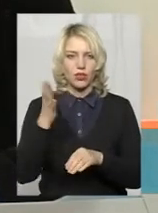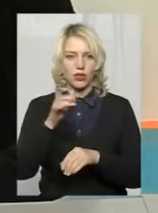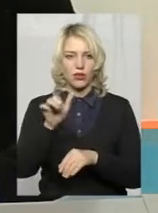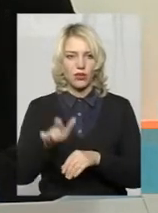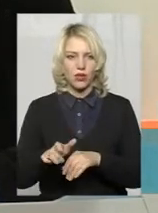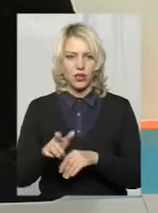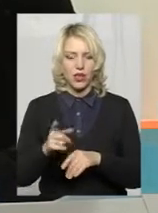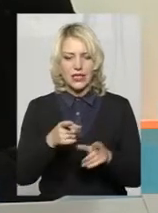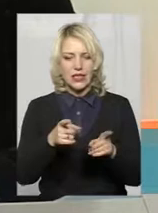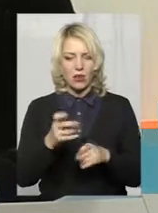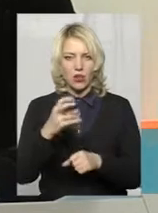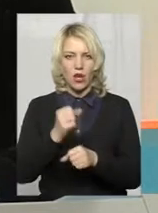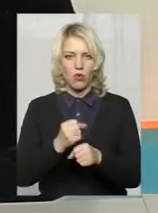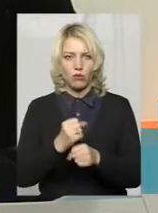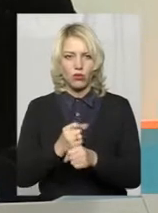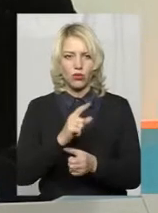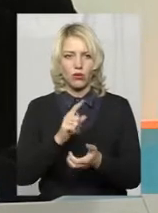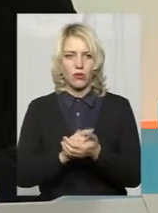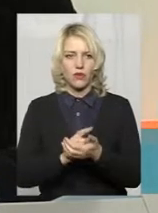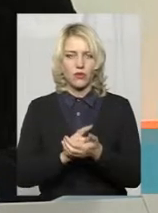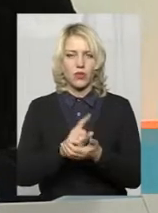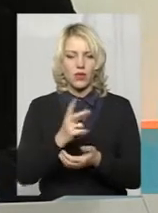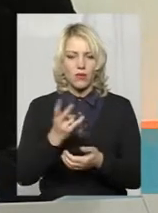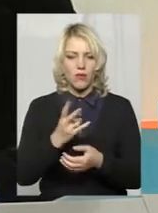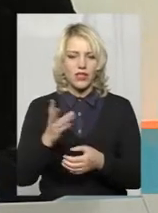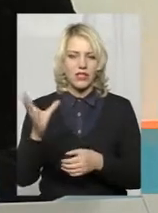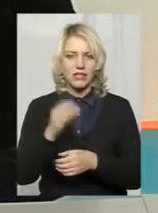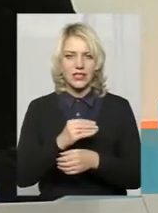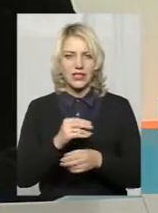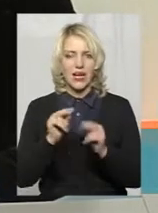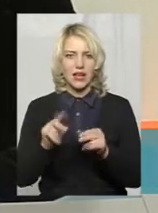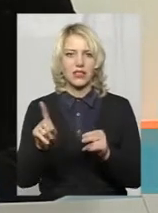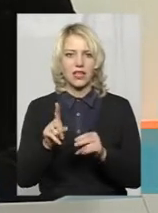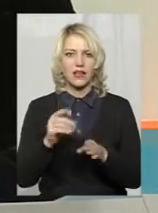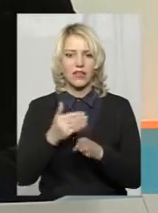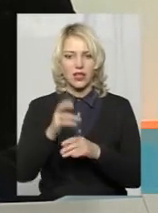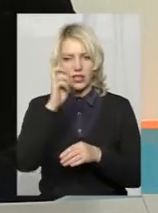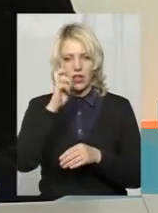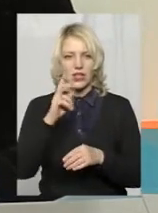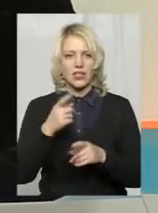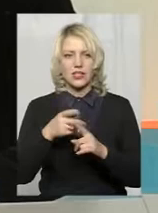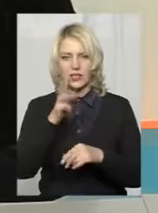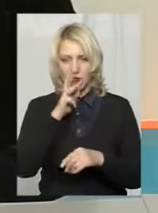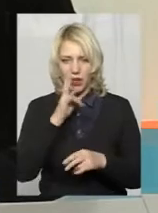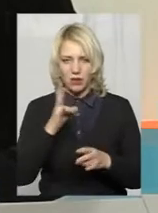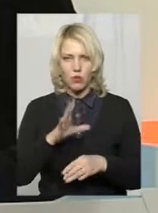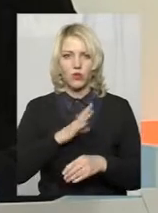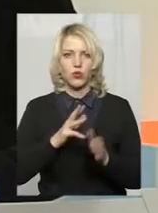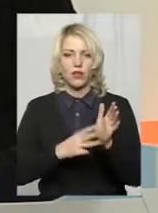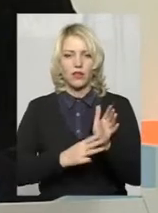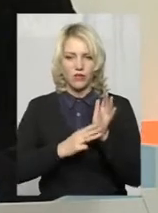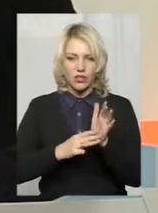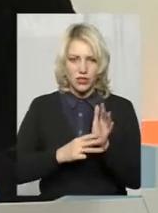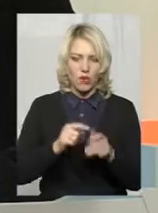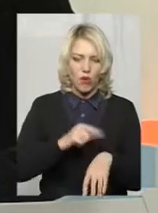були залучені на роботи, будуть обов'язково, на них послуждаються всі гарантії і прибачені трудовим законодавством. Це не менше мінімальні зарплати, це не більше 8 годин в час. Та